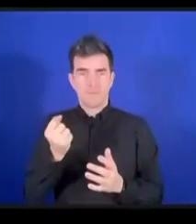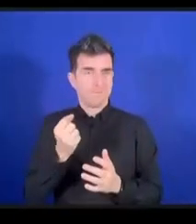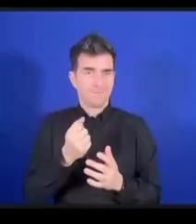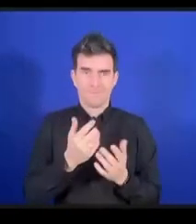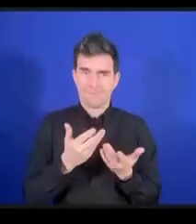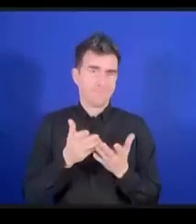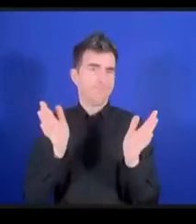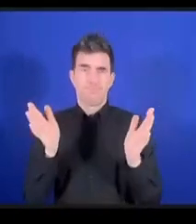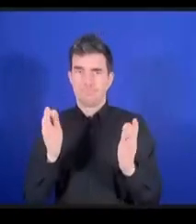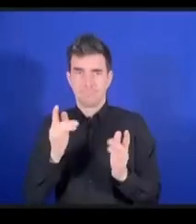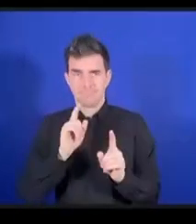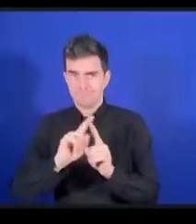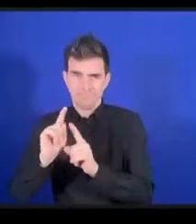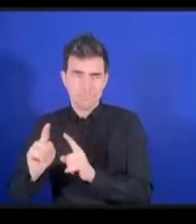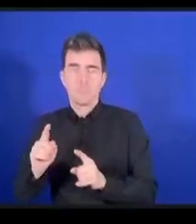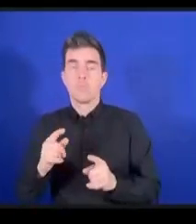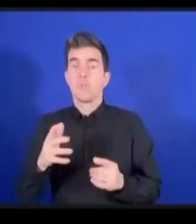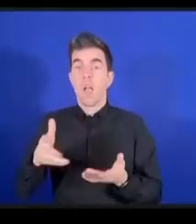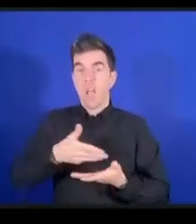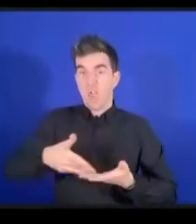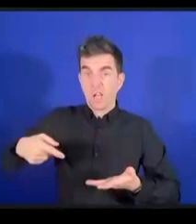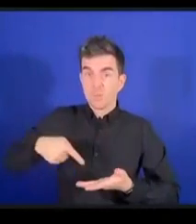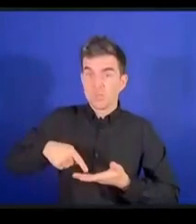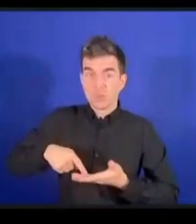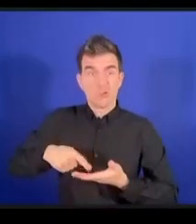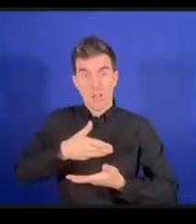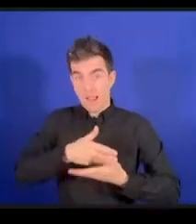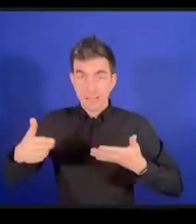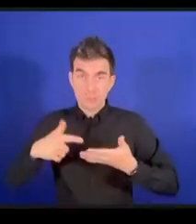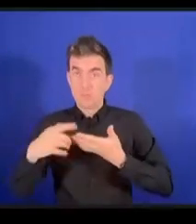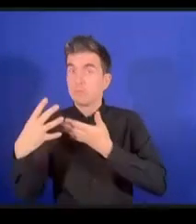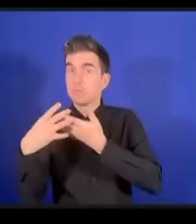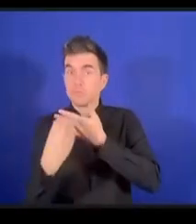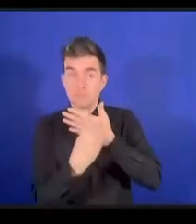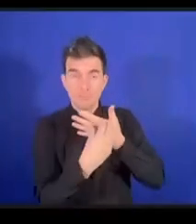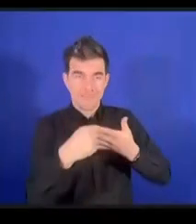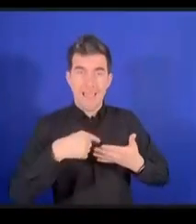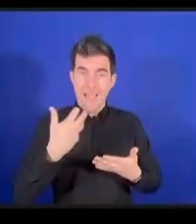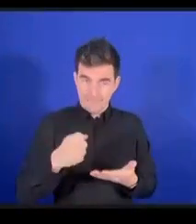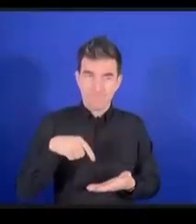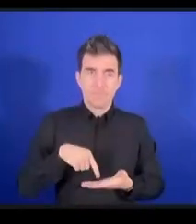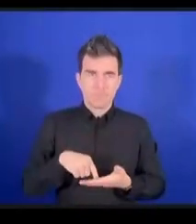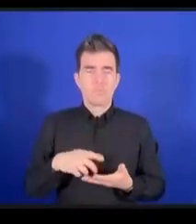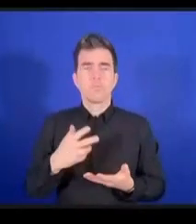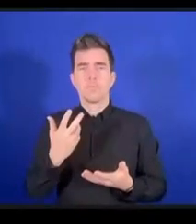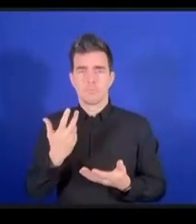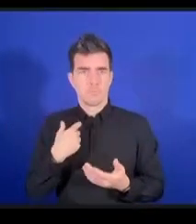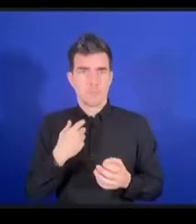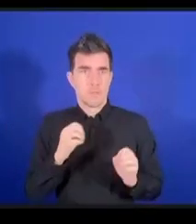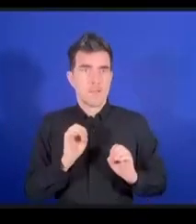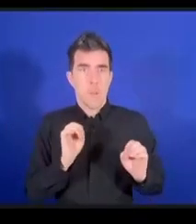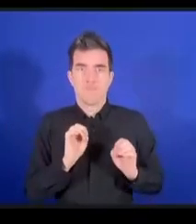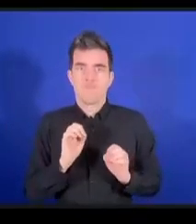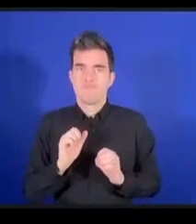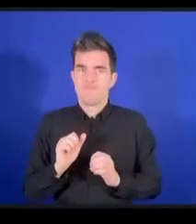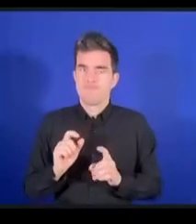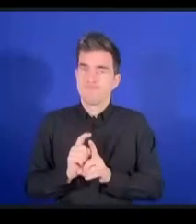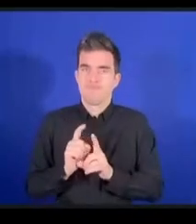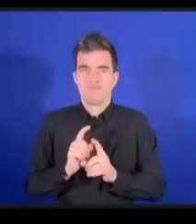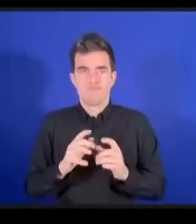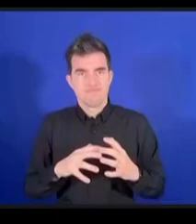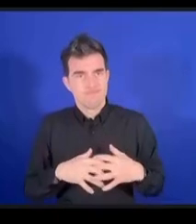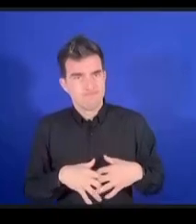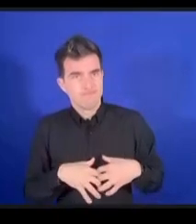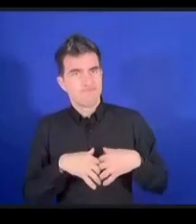que nous n'avons jamais établi un gouvernement global de l'Internet,